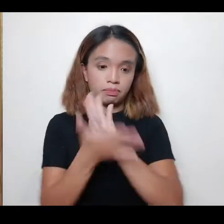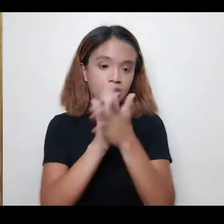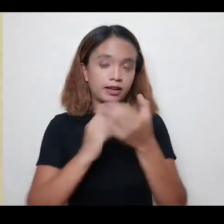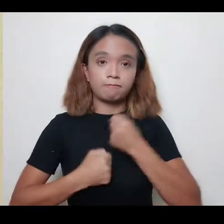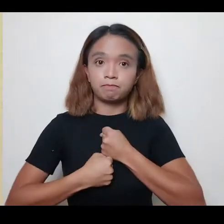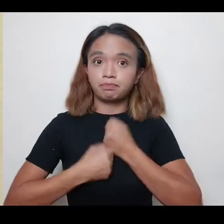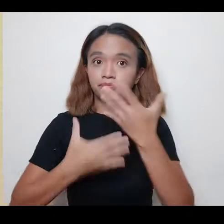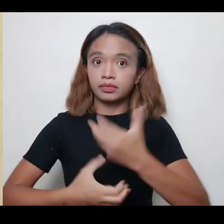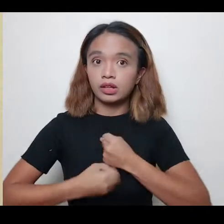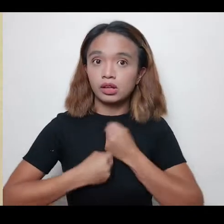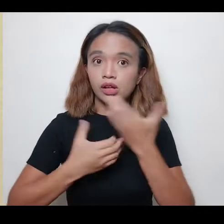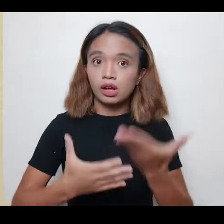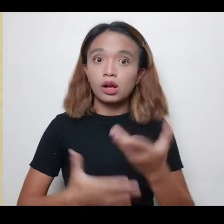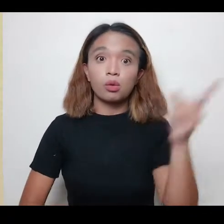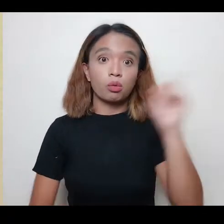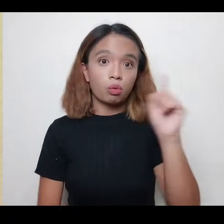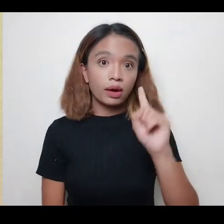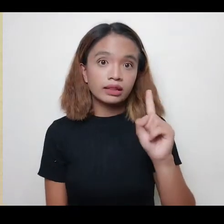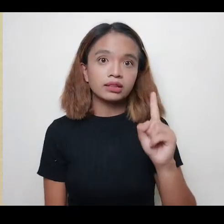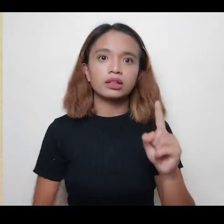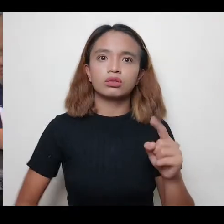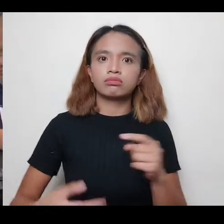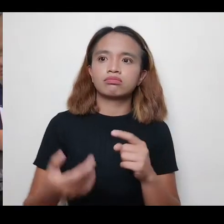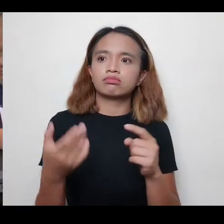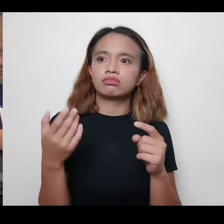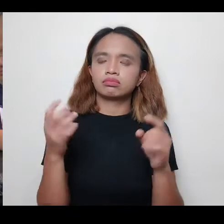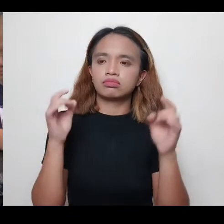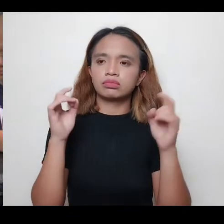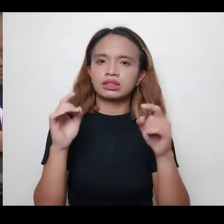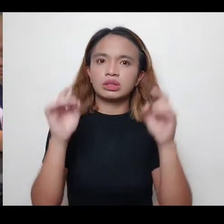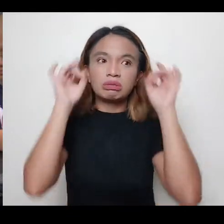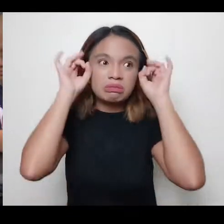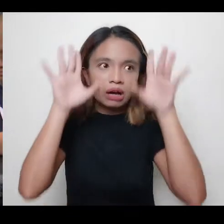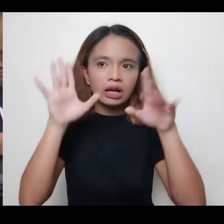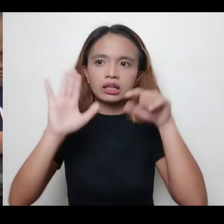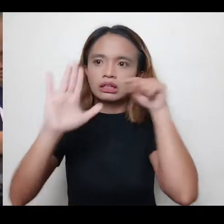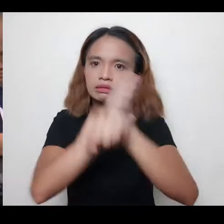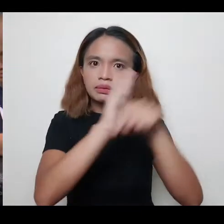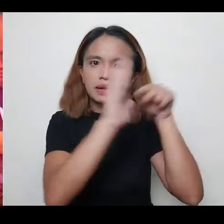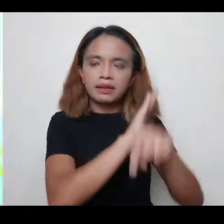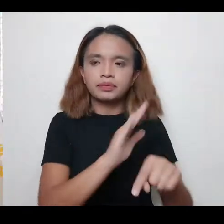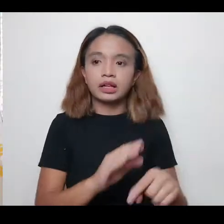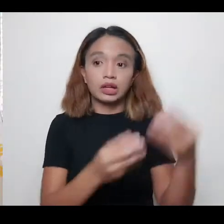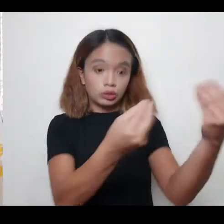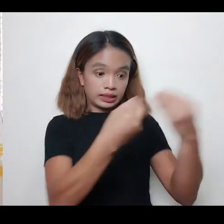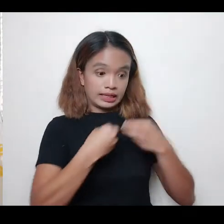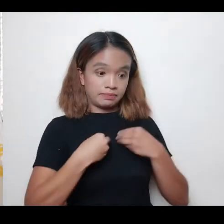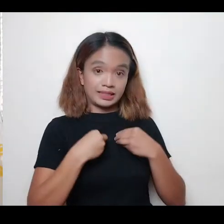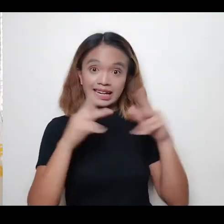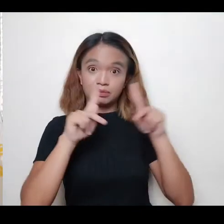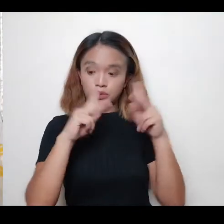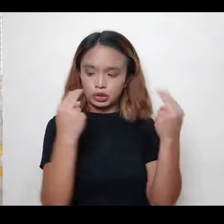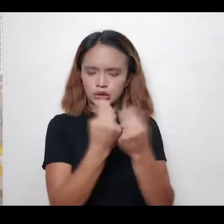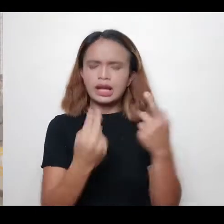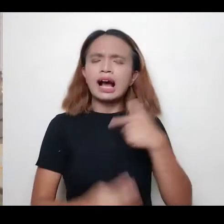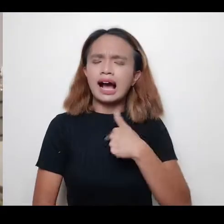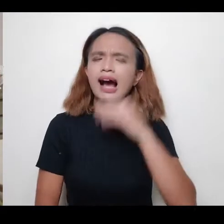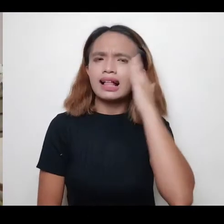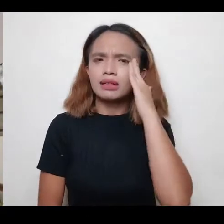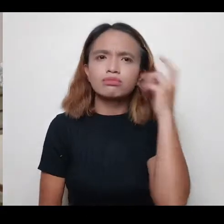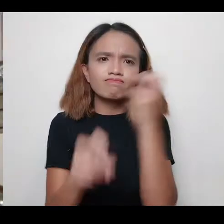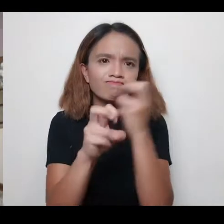tayo dun sa ating mga pangamba dahil sa patayan na nangyayari. Nung inalok sa akin yung posisyon,